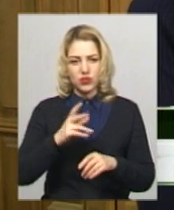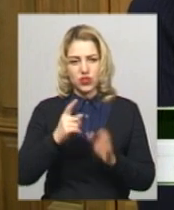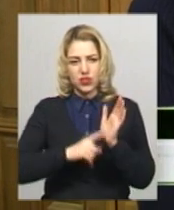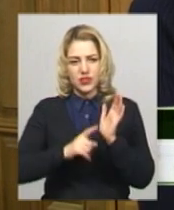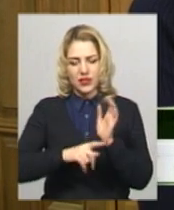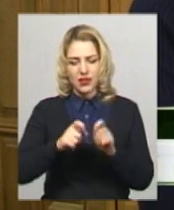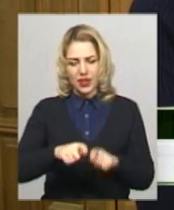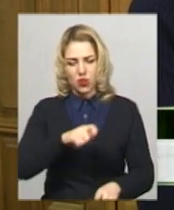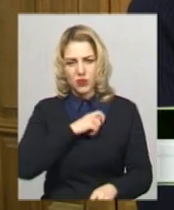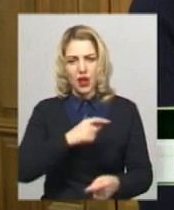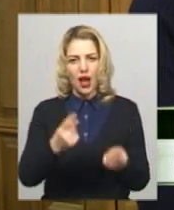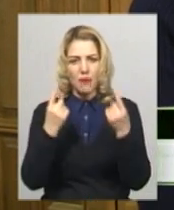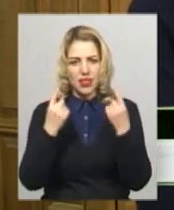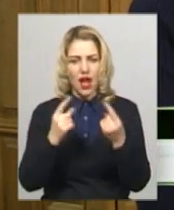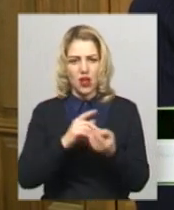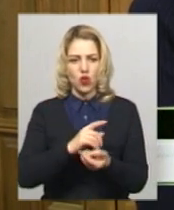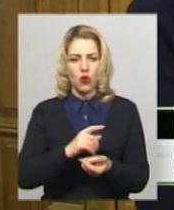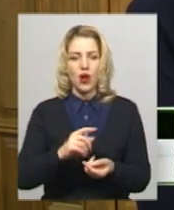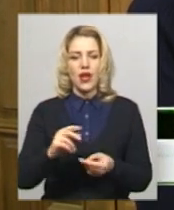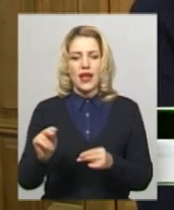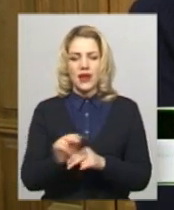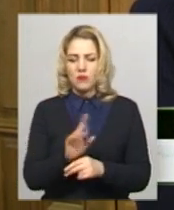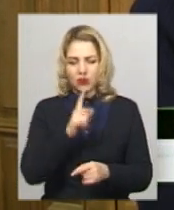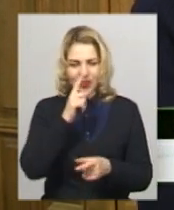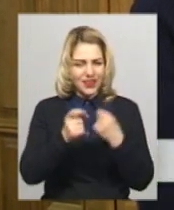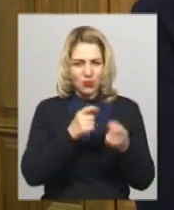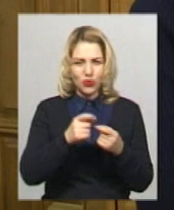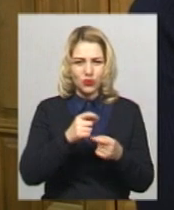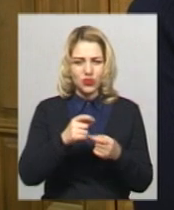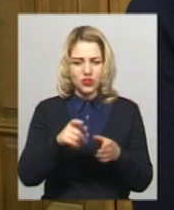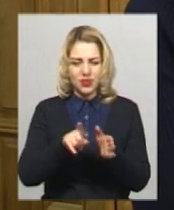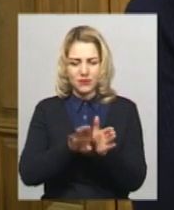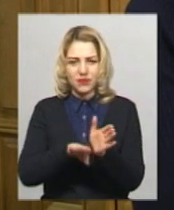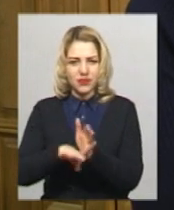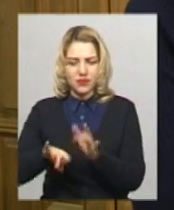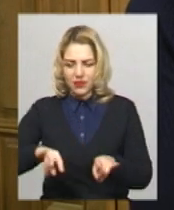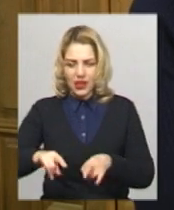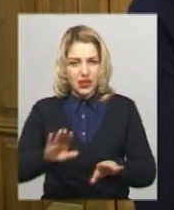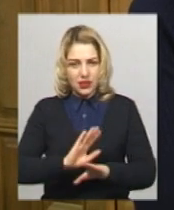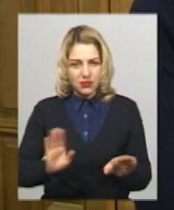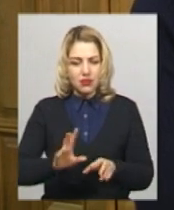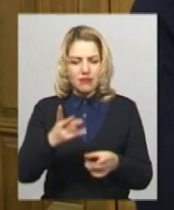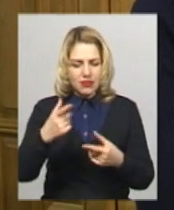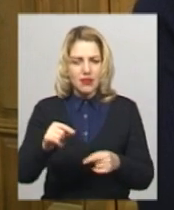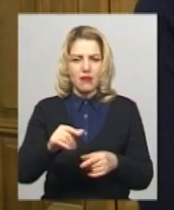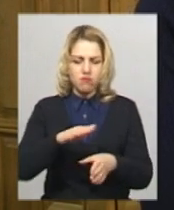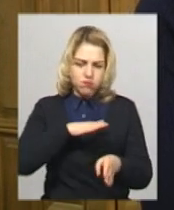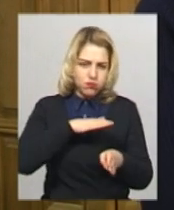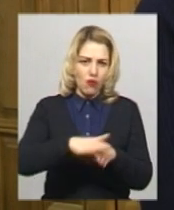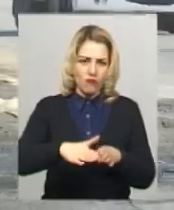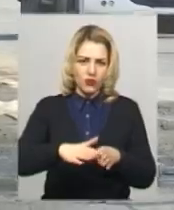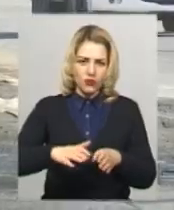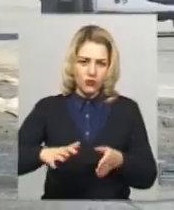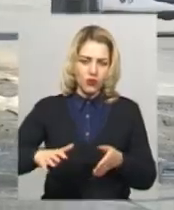середнім капітальним ремонтом. Не поточним дрібним, а таким, де повністю відновлено, скажімо так, дорожнє